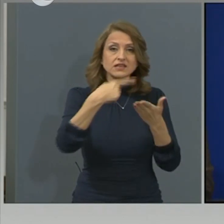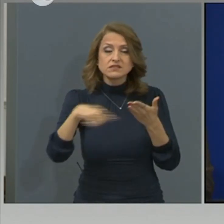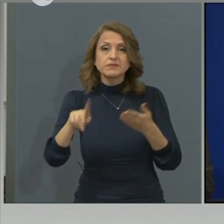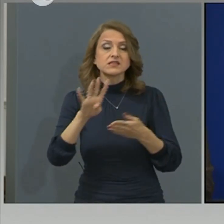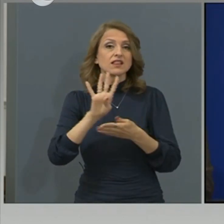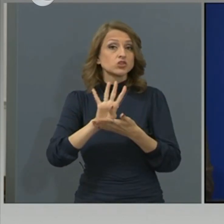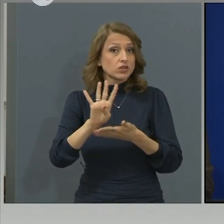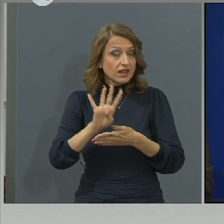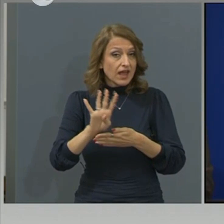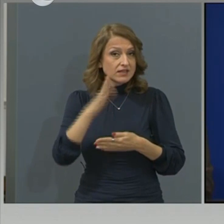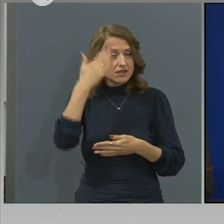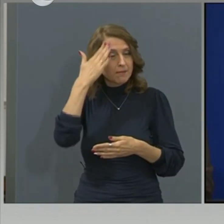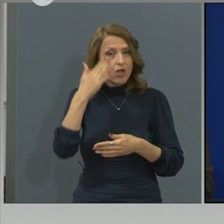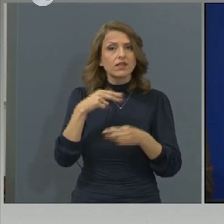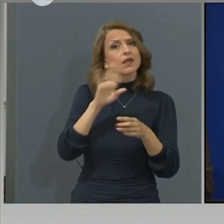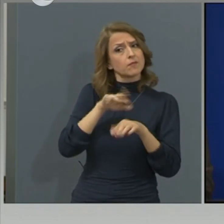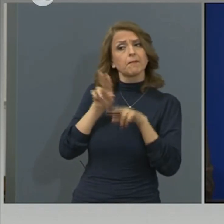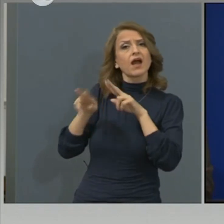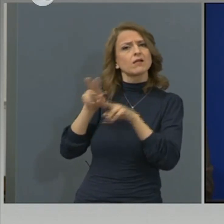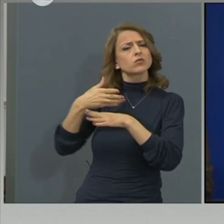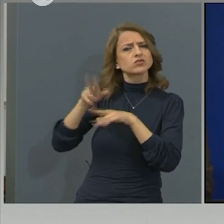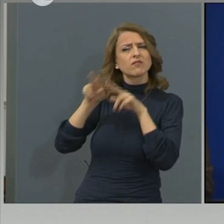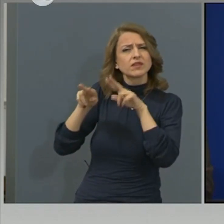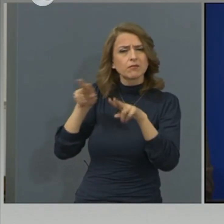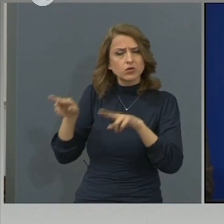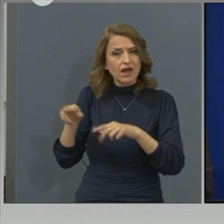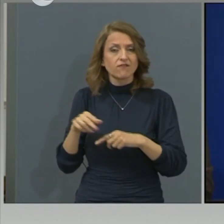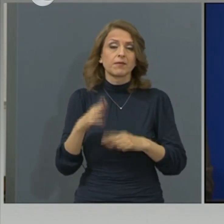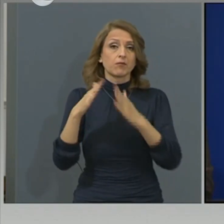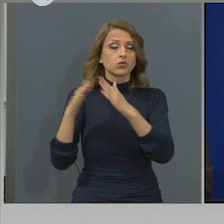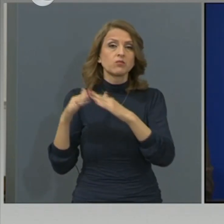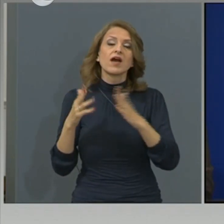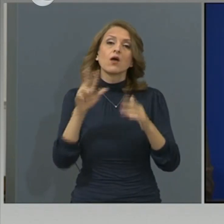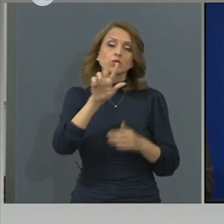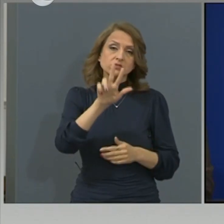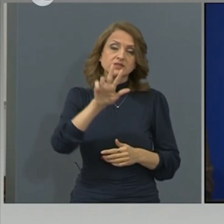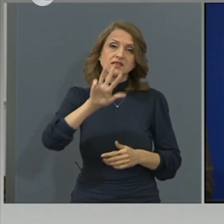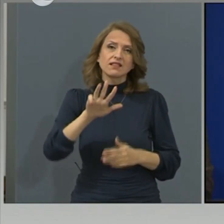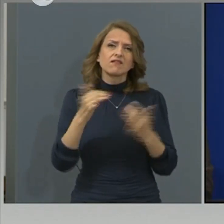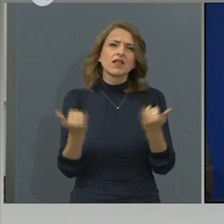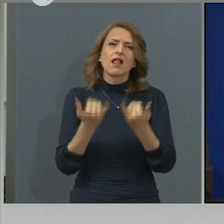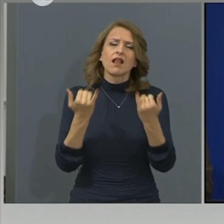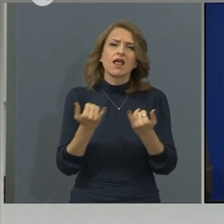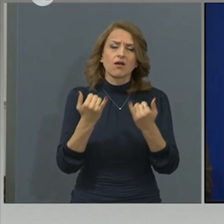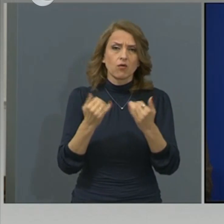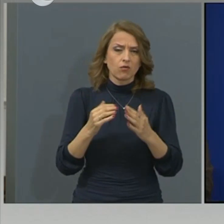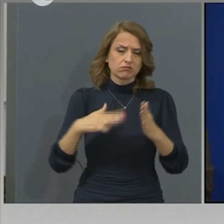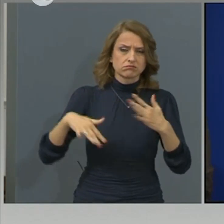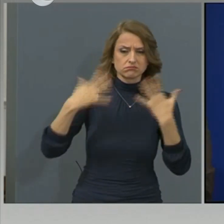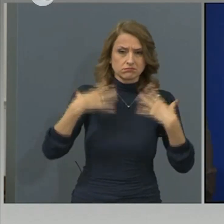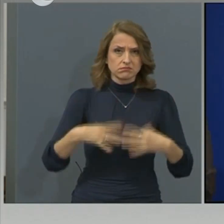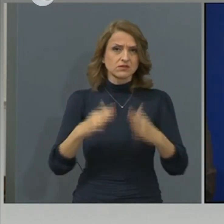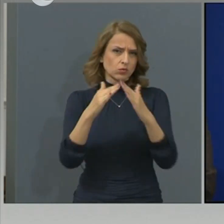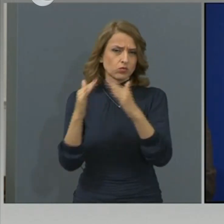болни и наблюдаване по домовете, 89 болни с лека клинична форма. Започвам с изписаните болни,